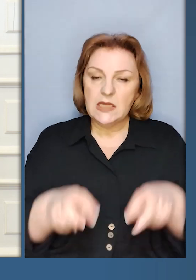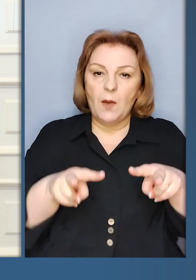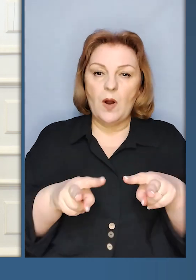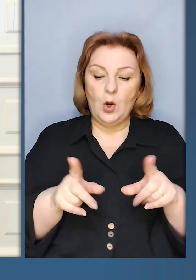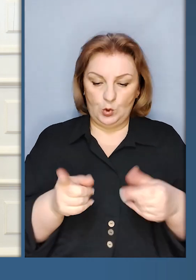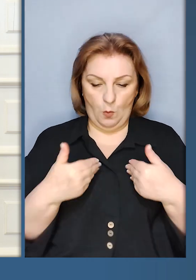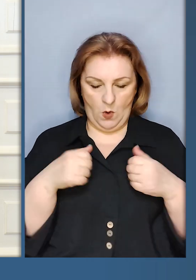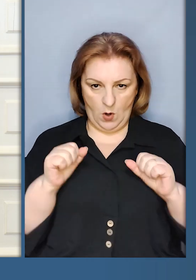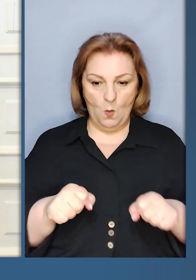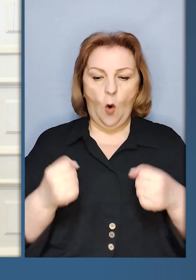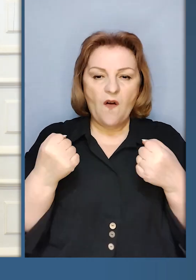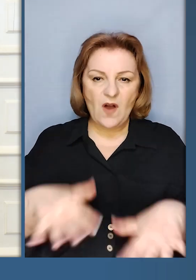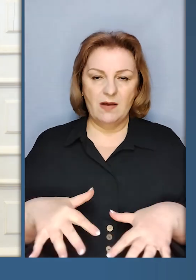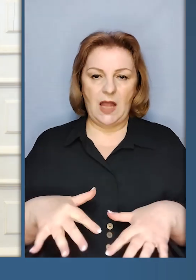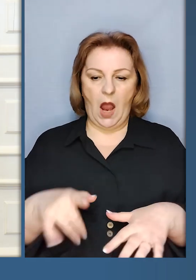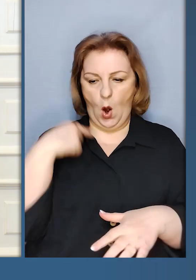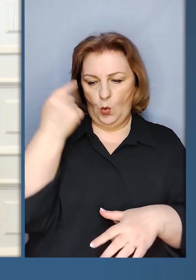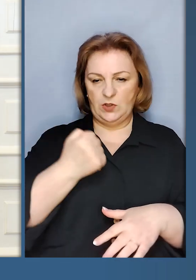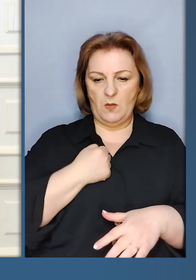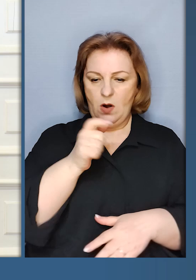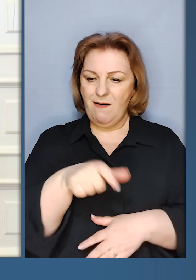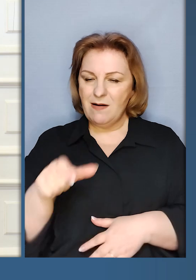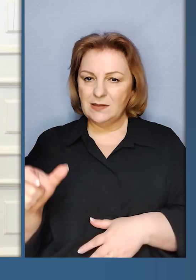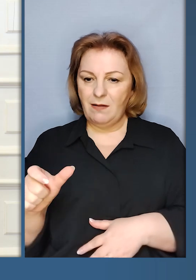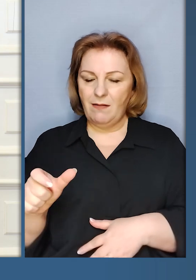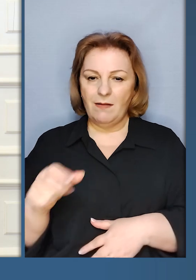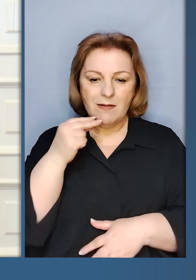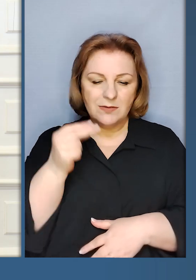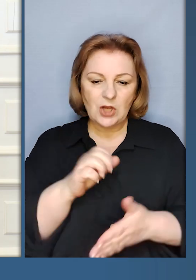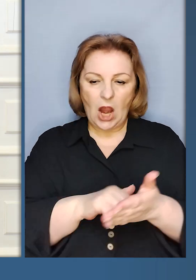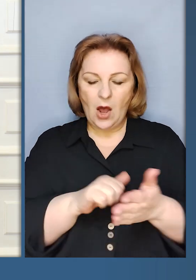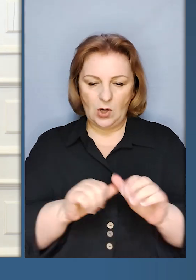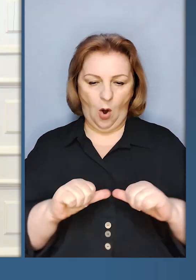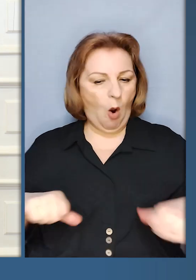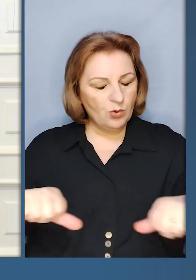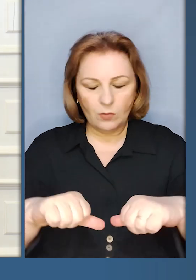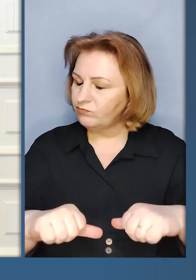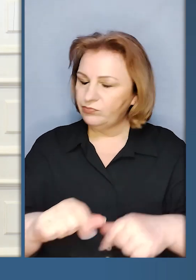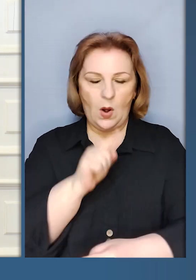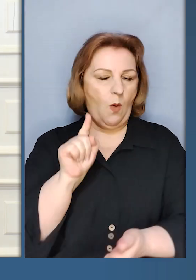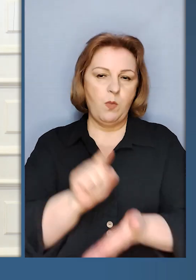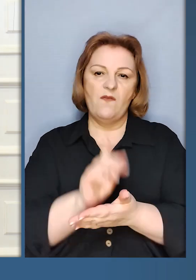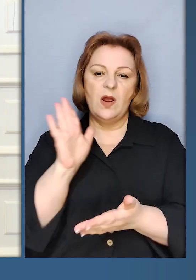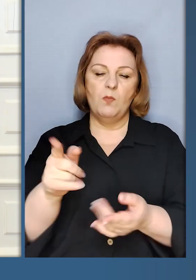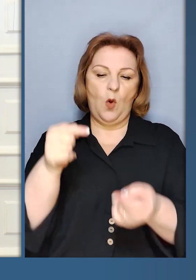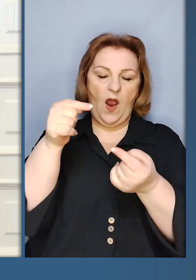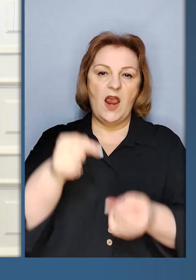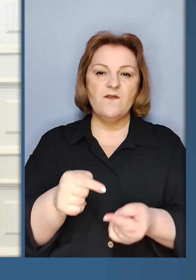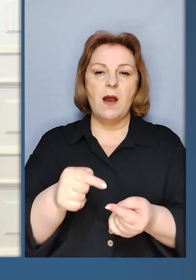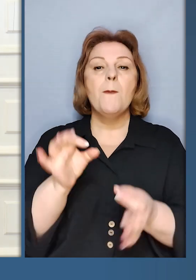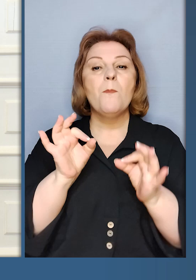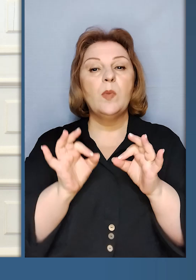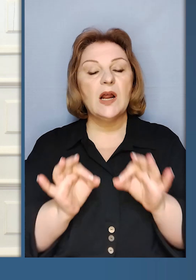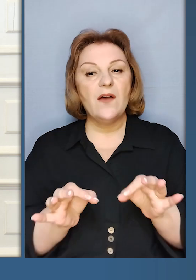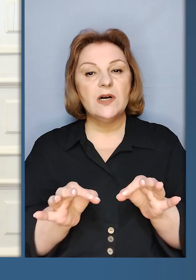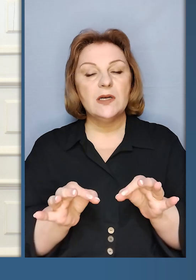небезпека, що ми можемо втратити особовий склад через оточення, безумовно будуть